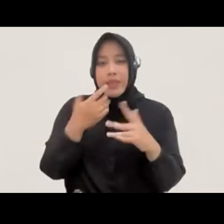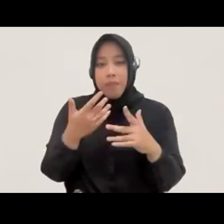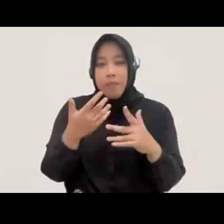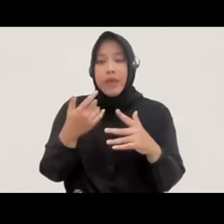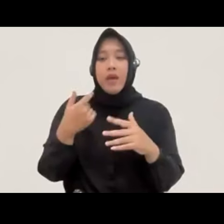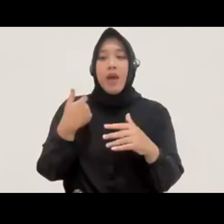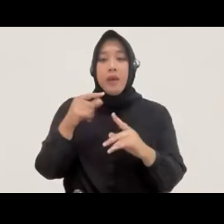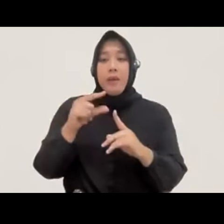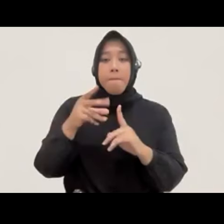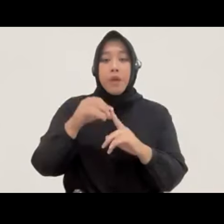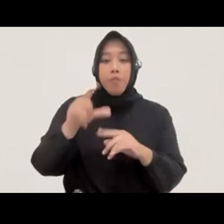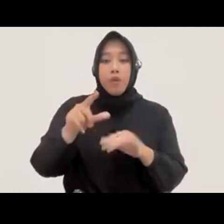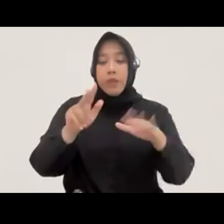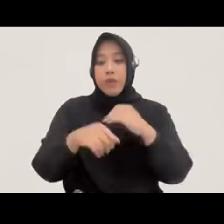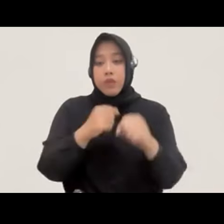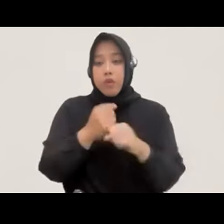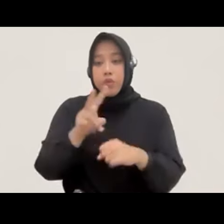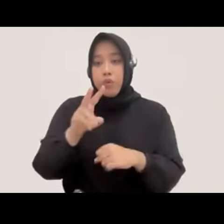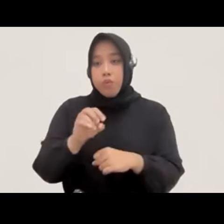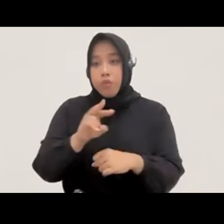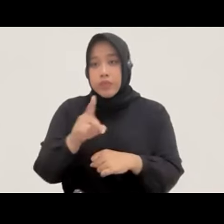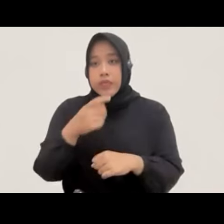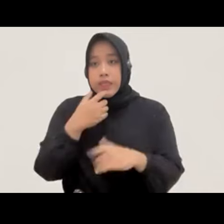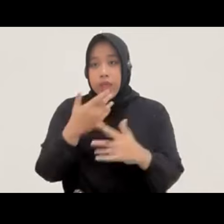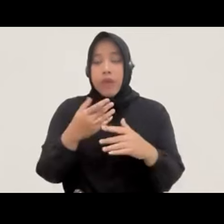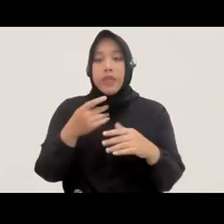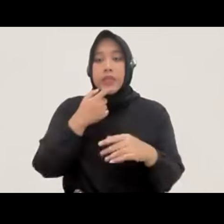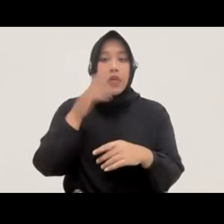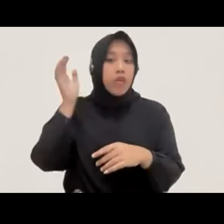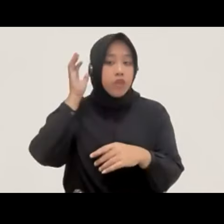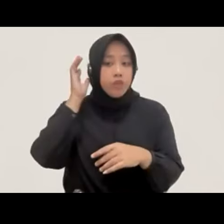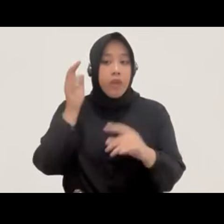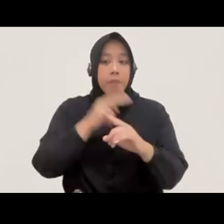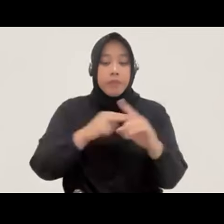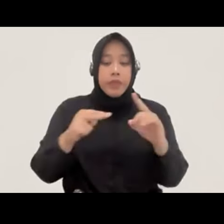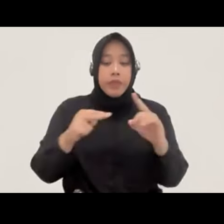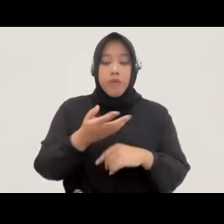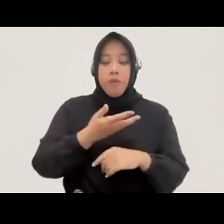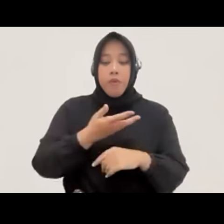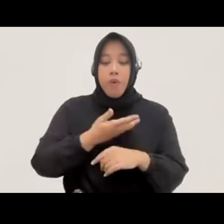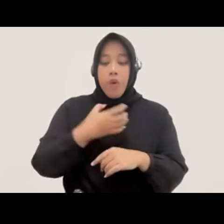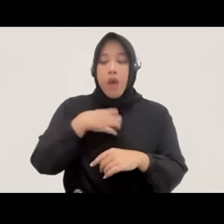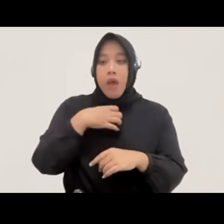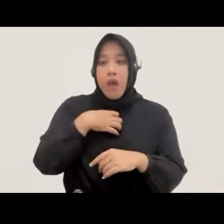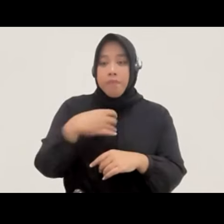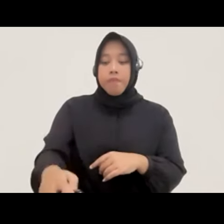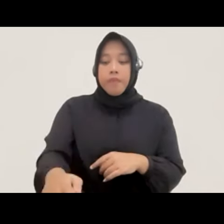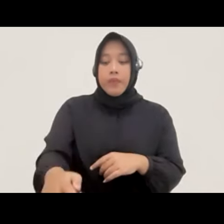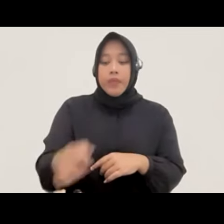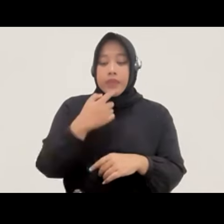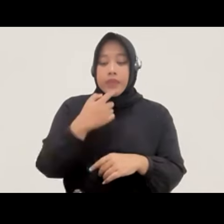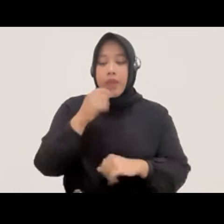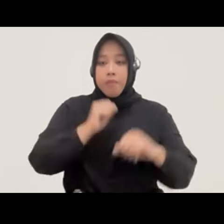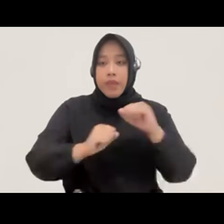tahun 2021 ini sendiri belum menyasar isu perspektif dan dinilai HAM yang menjadi masalah dalam pelaksanaan